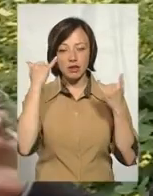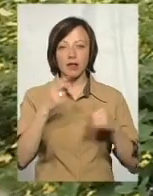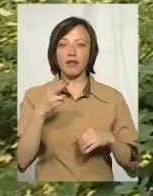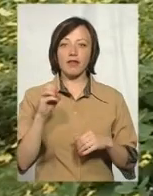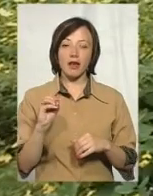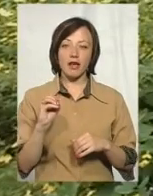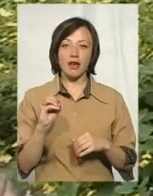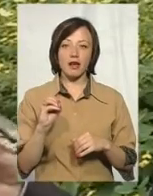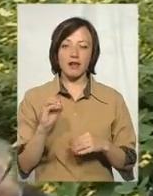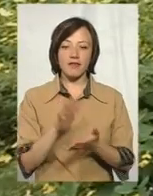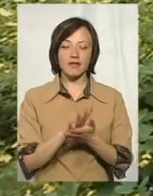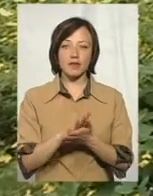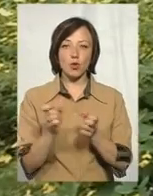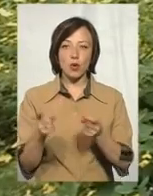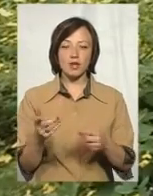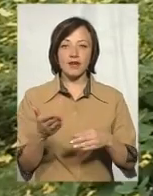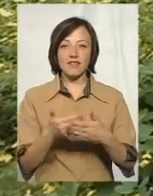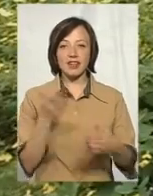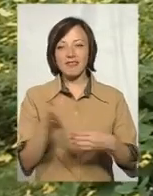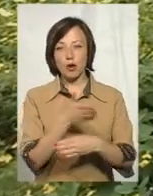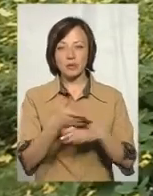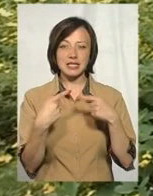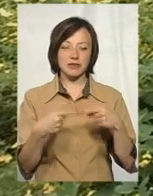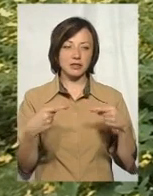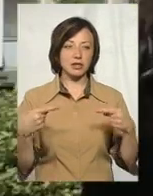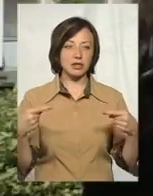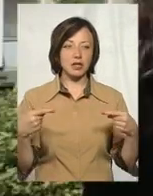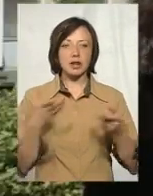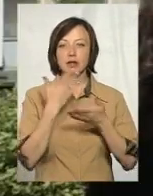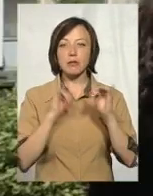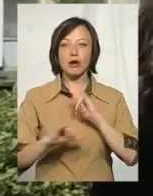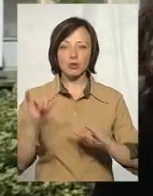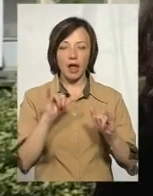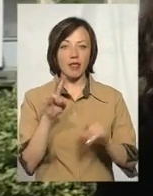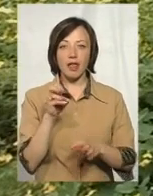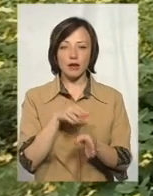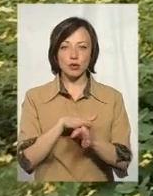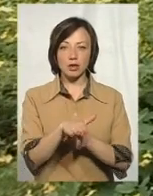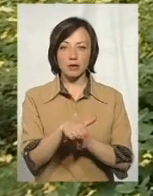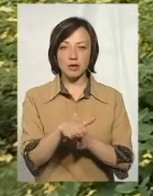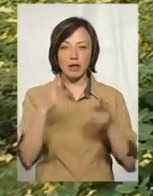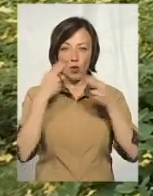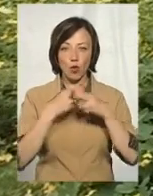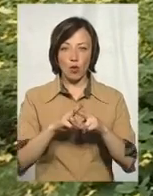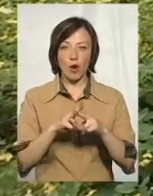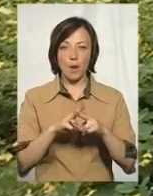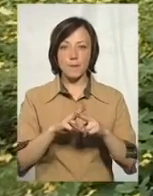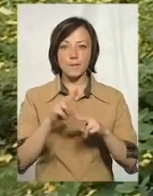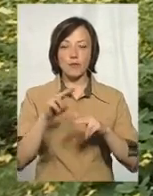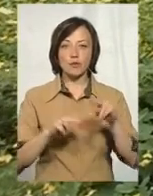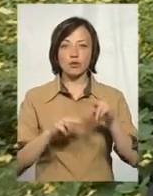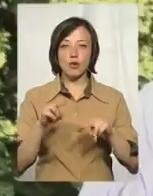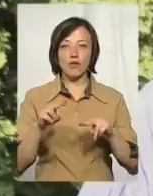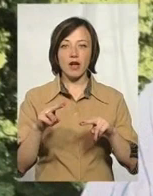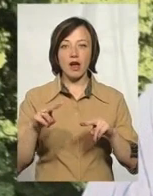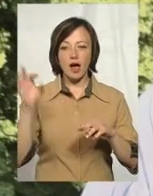це відходи від виробництва і все остальне, йому нікуди діватися. Не дотримуються технології побудови тих же самих